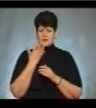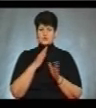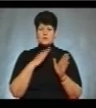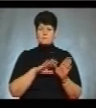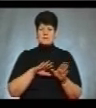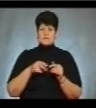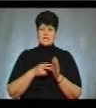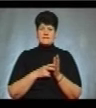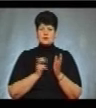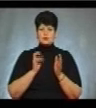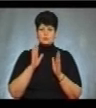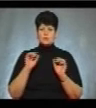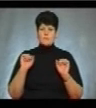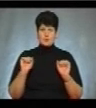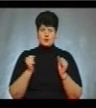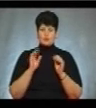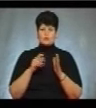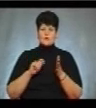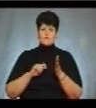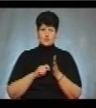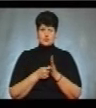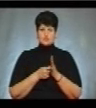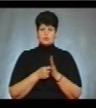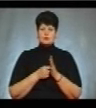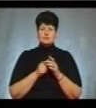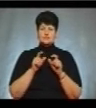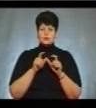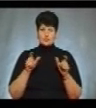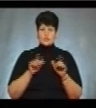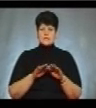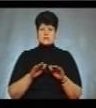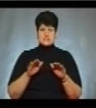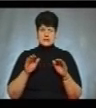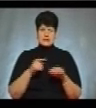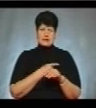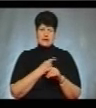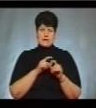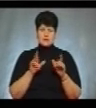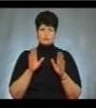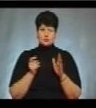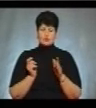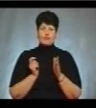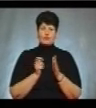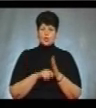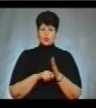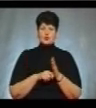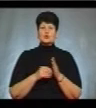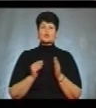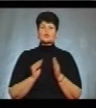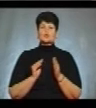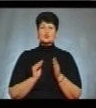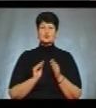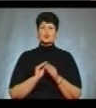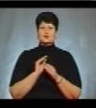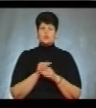відключення буде похолодання, буде включено в школи, садики і лікарні, буде включено додаткове опалення для того,